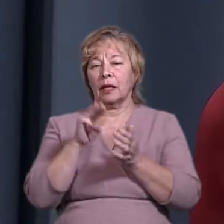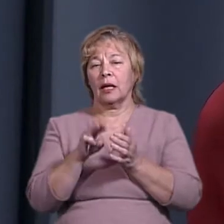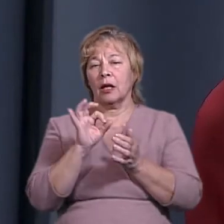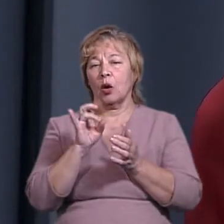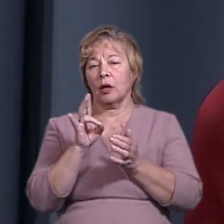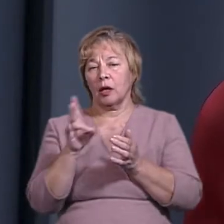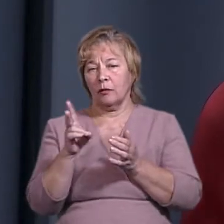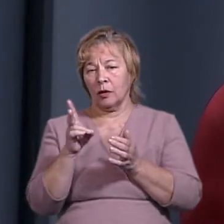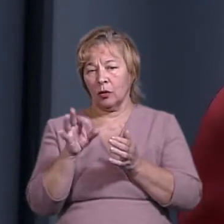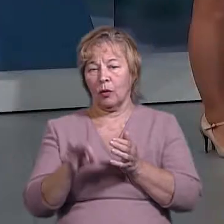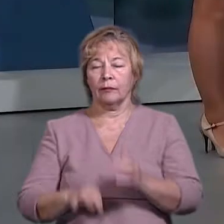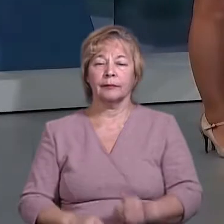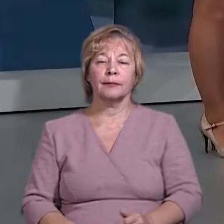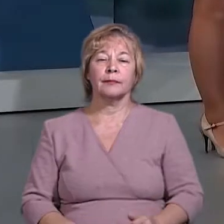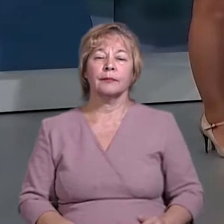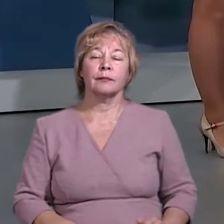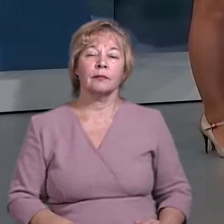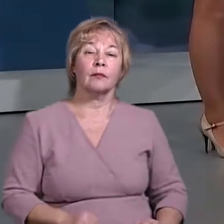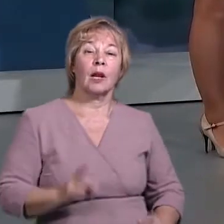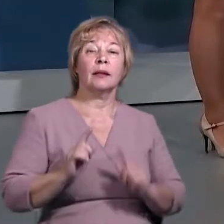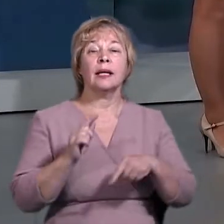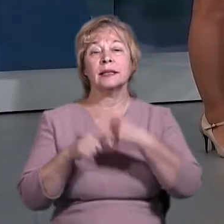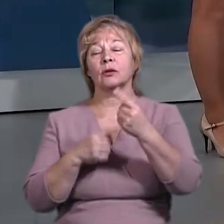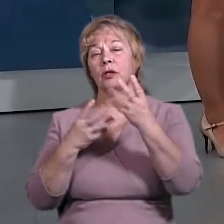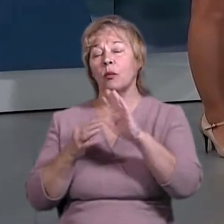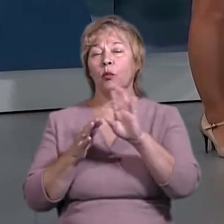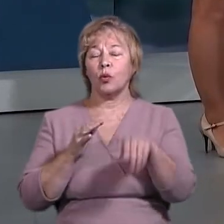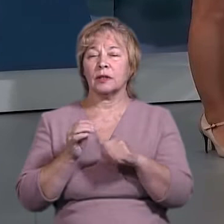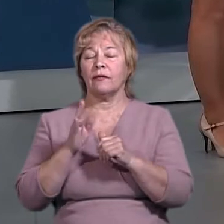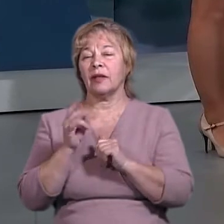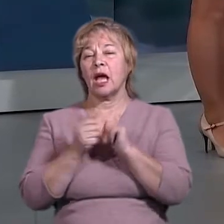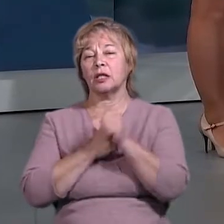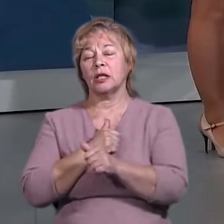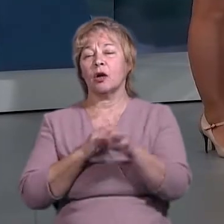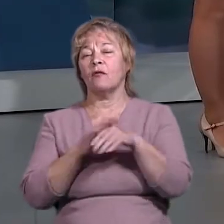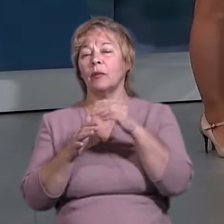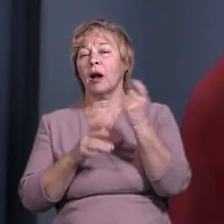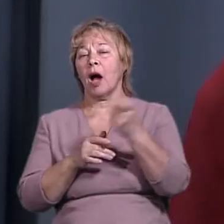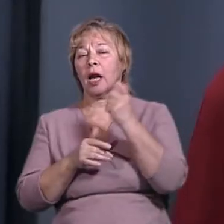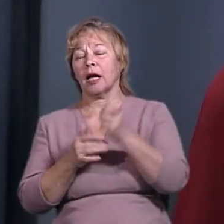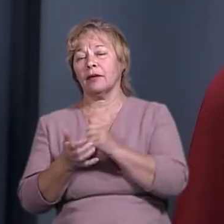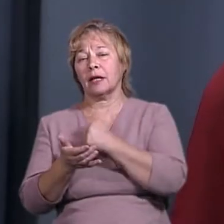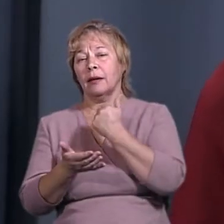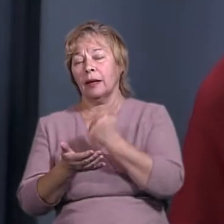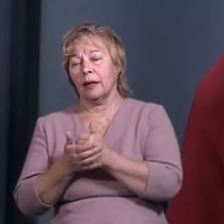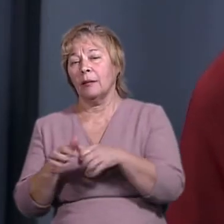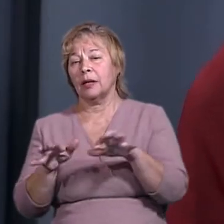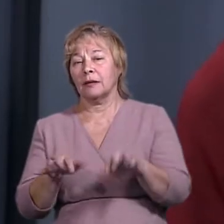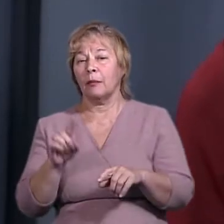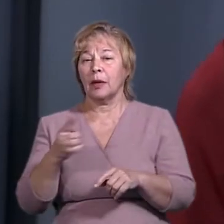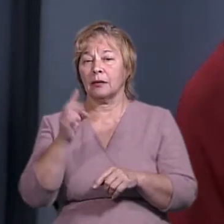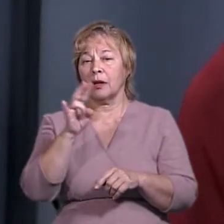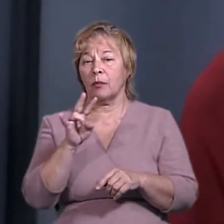Тетяна Охріменко. Наступного дня після позачергових виборів Харківського міського голови, тобто 1 листопада,